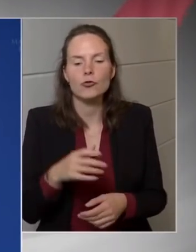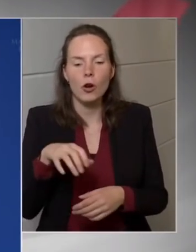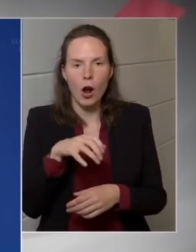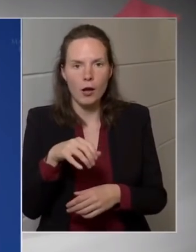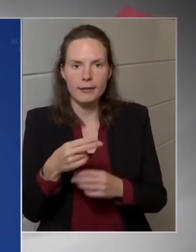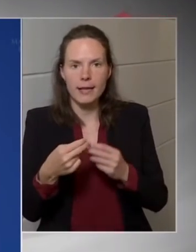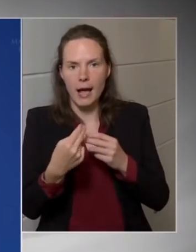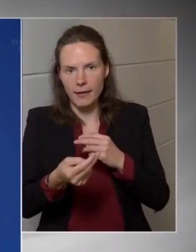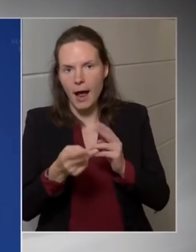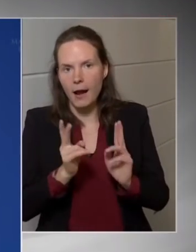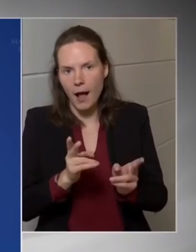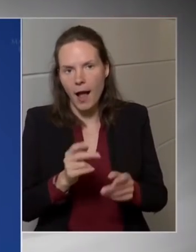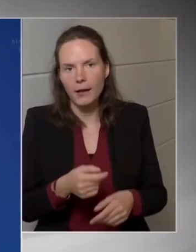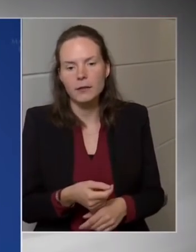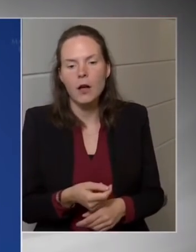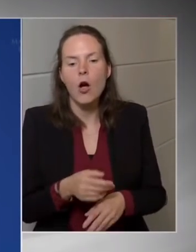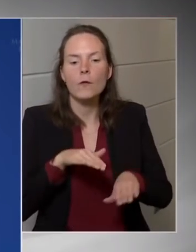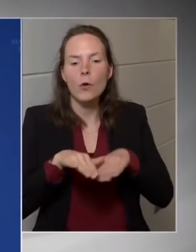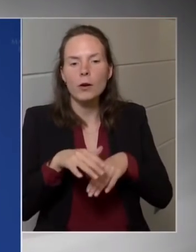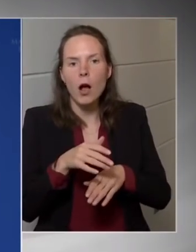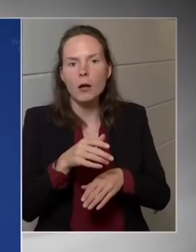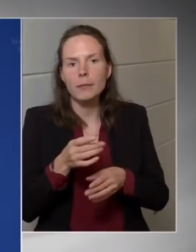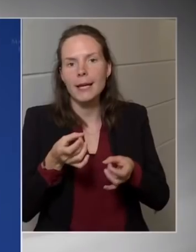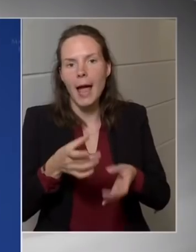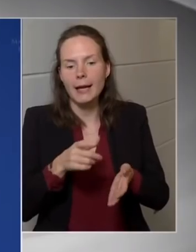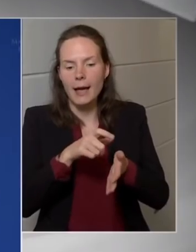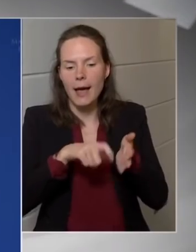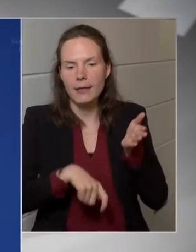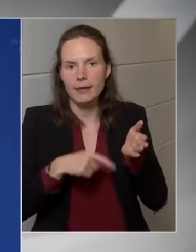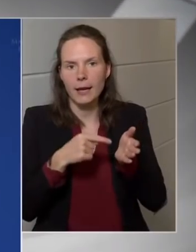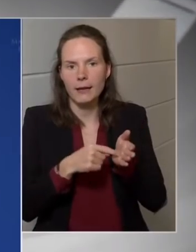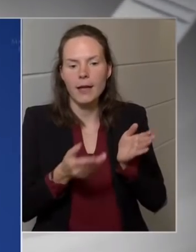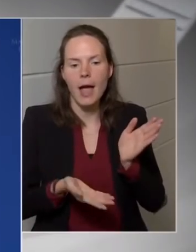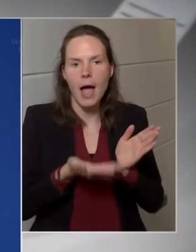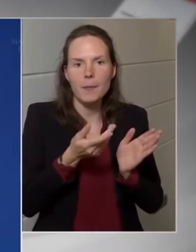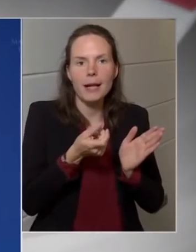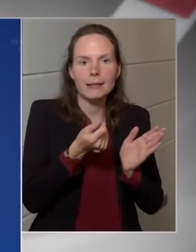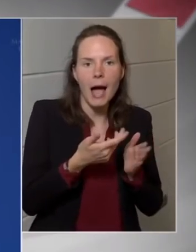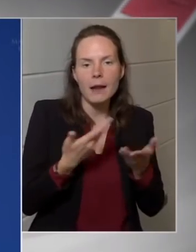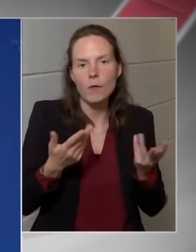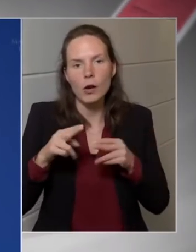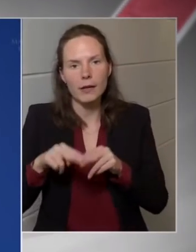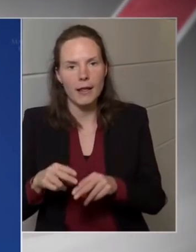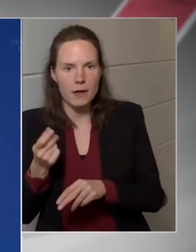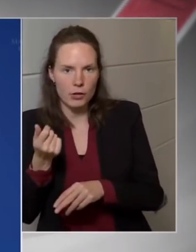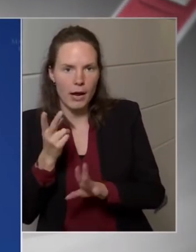a forgalmi engedély alapján emelt árat, vagy pedig rendes árat érvényest.